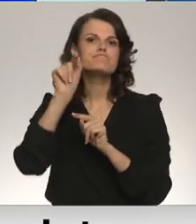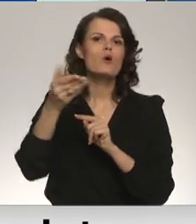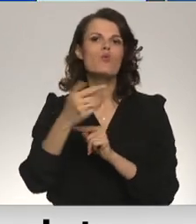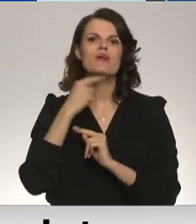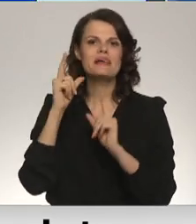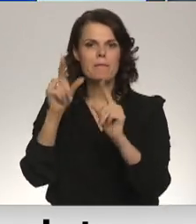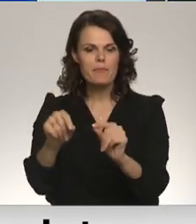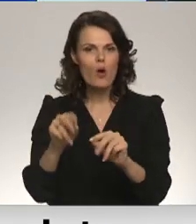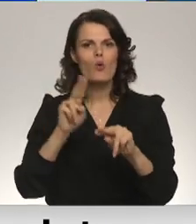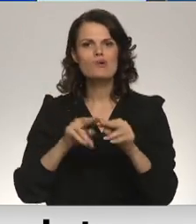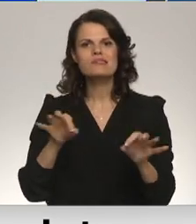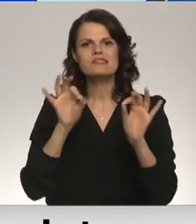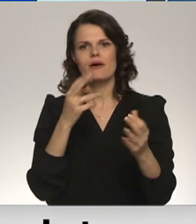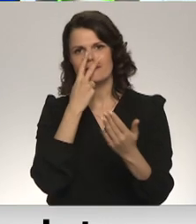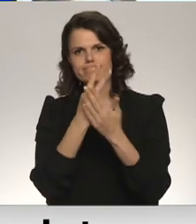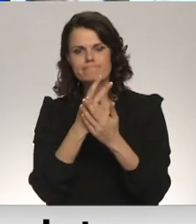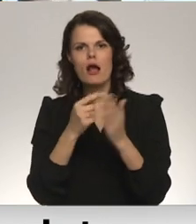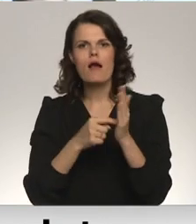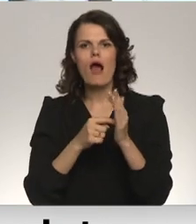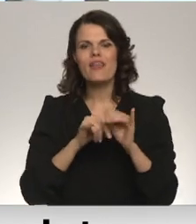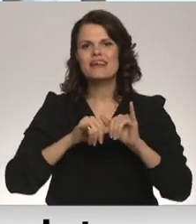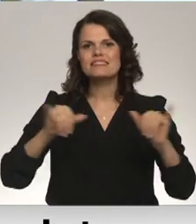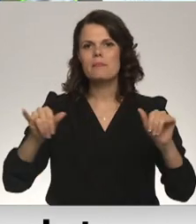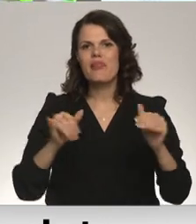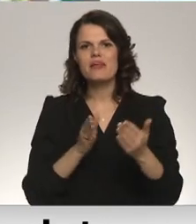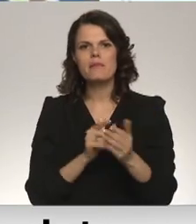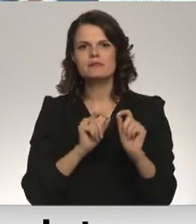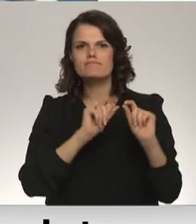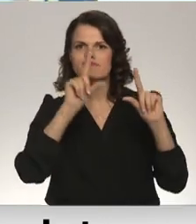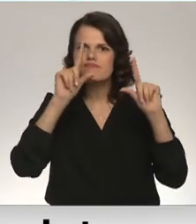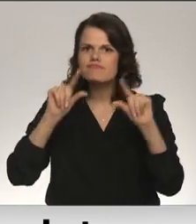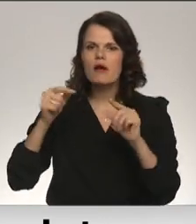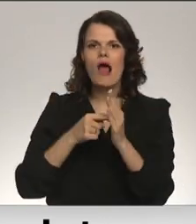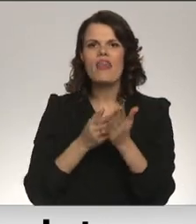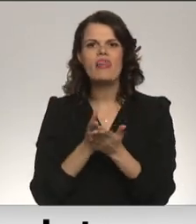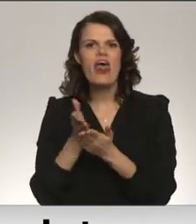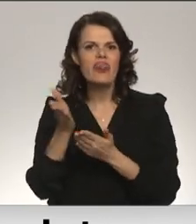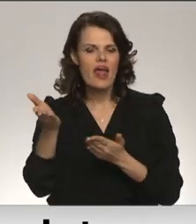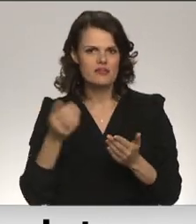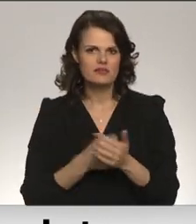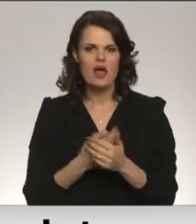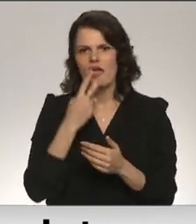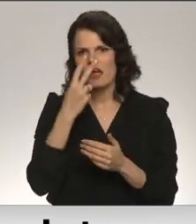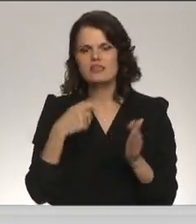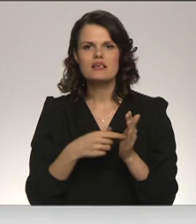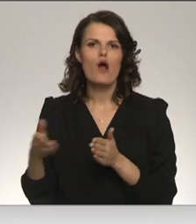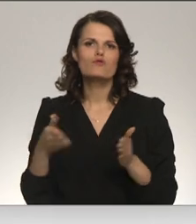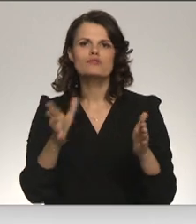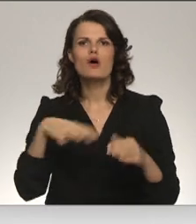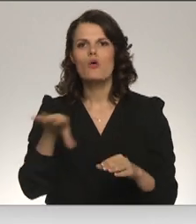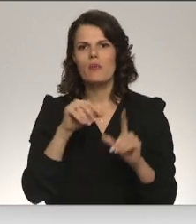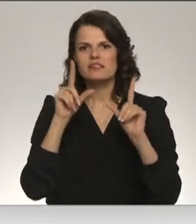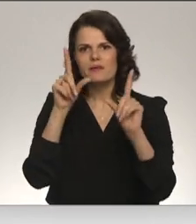svarīgi ir pievērs uzmanību izplatības tendencei. Jāskatās arī, pa kādu ceļu mēs dodamies.